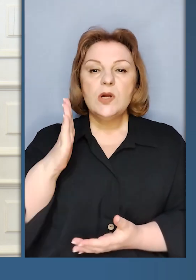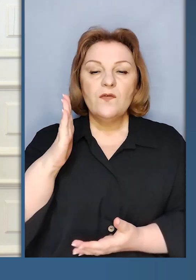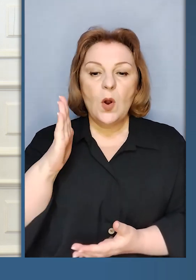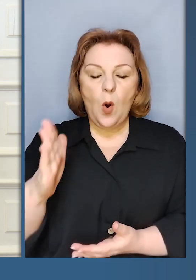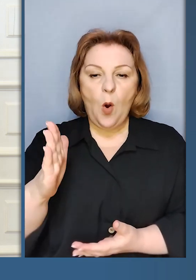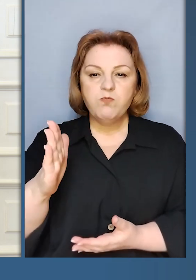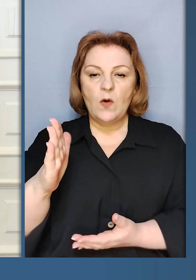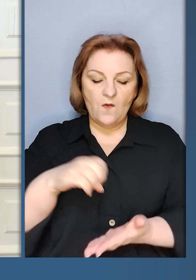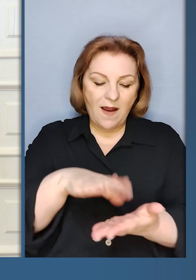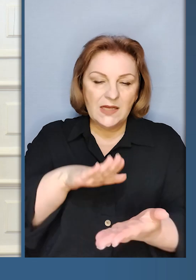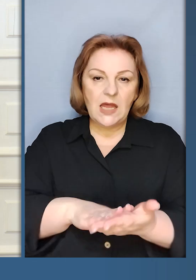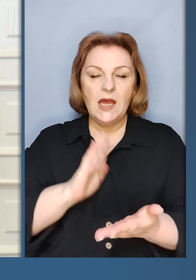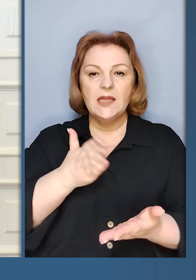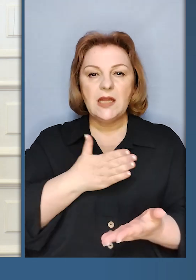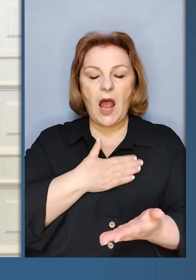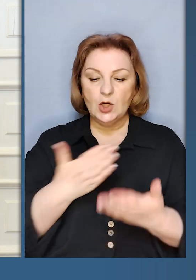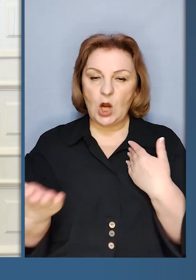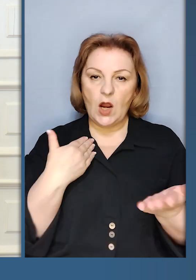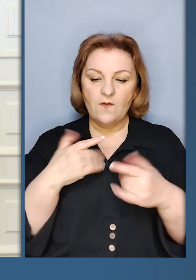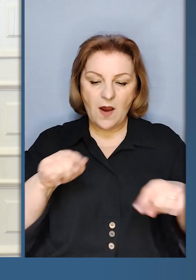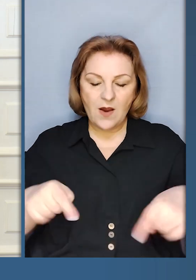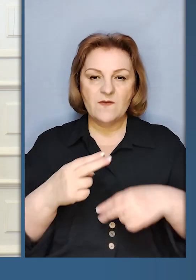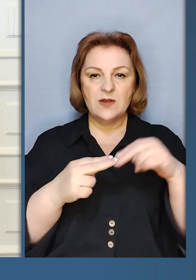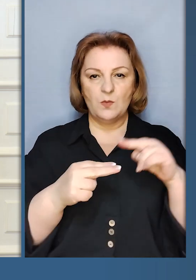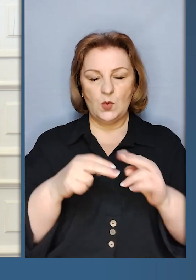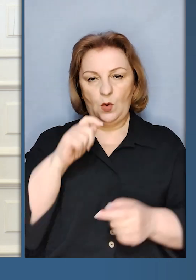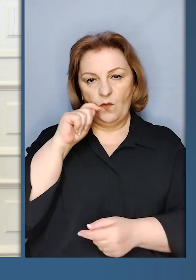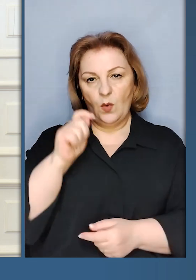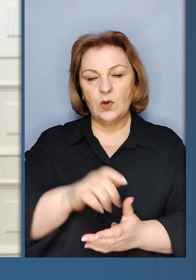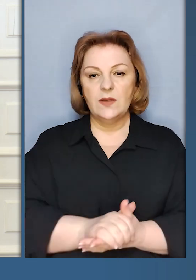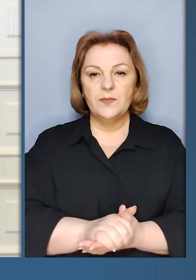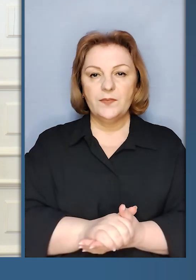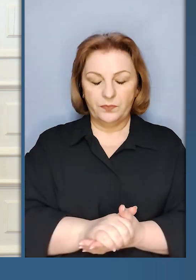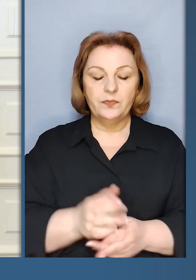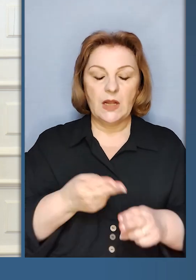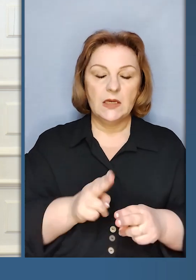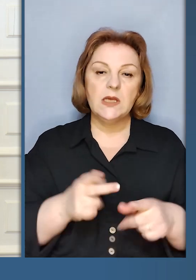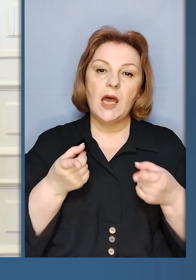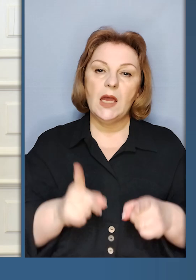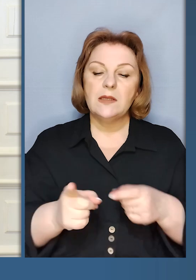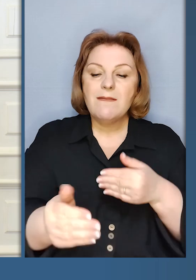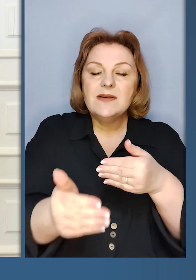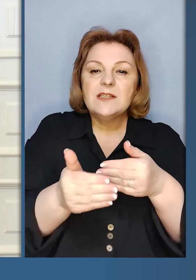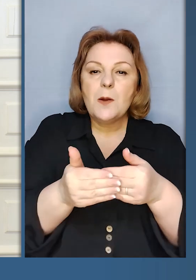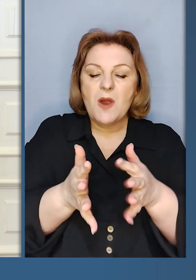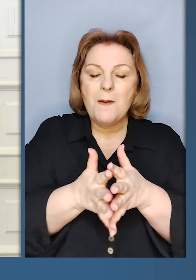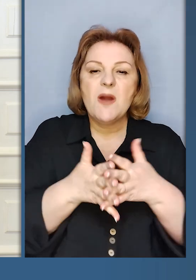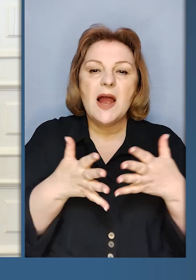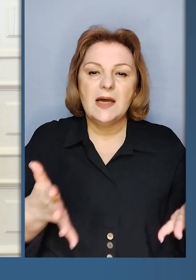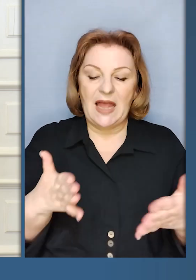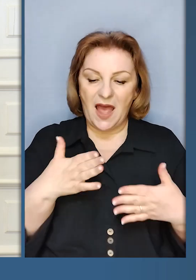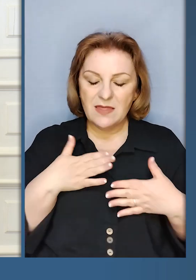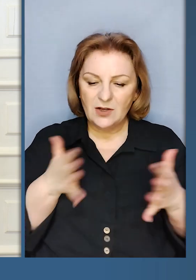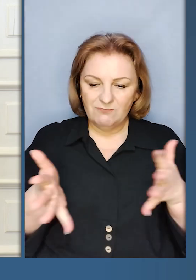Важливою буде сторінка в наших відносинах відбудови України. Це дійсно зблизить